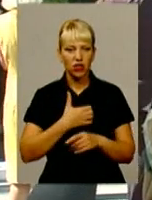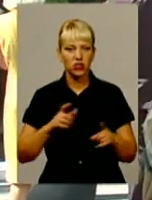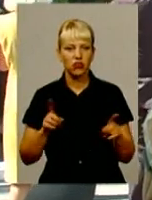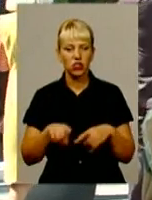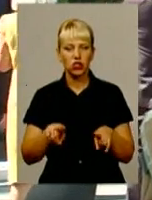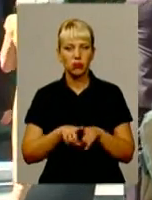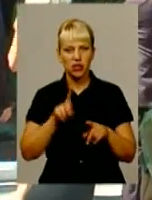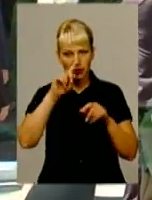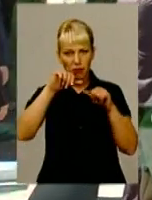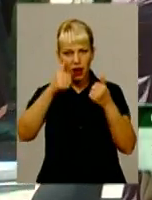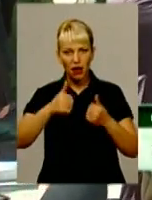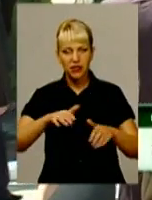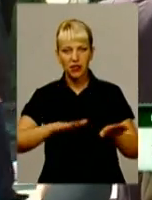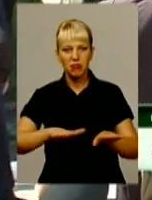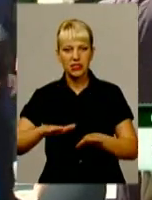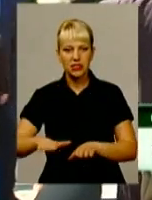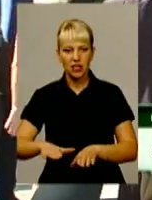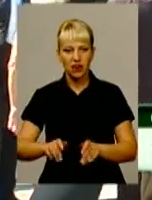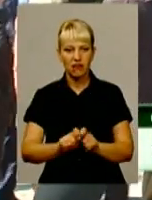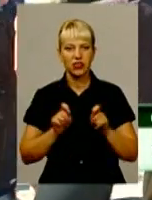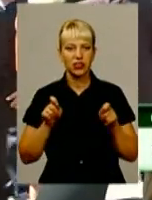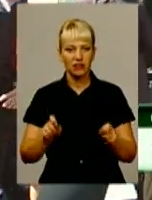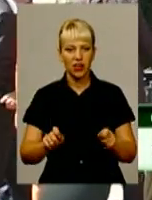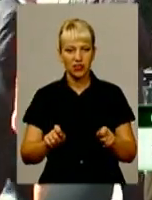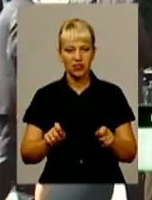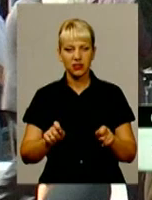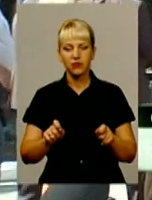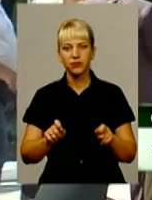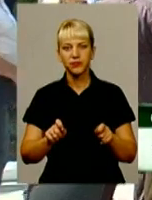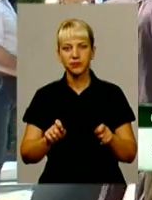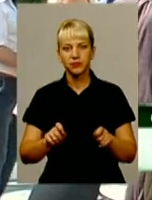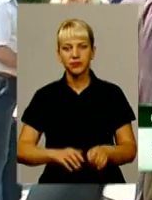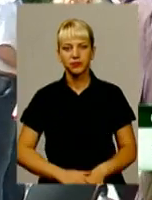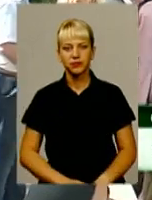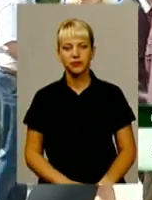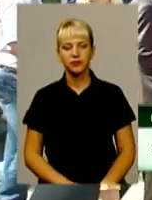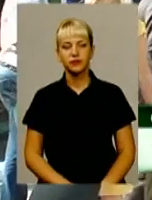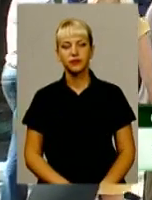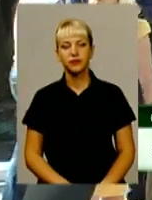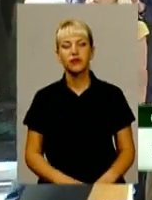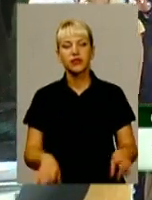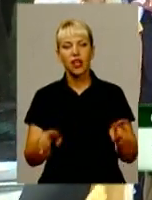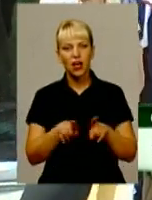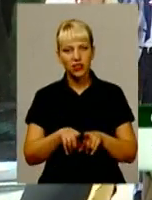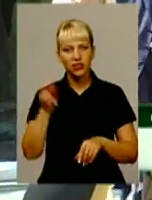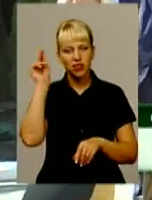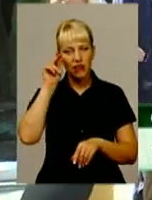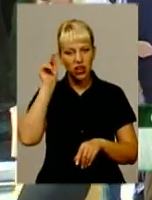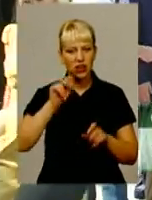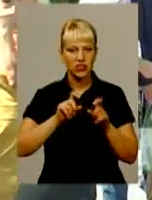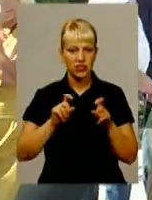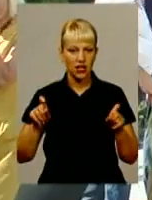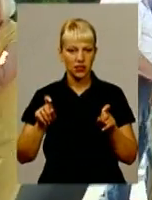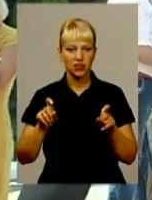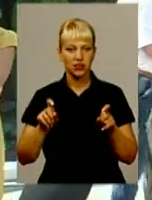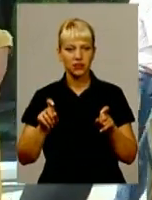пам'ятні міста, пам'ятники відкривалися безпосередньо в таких навчальних закладах.